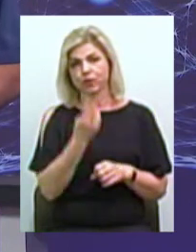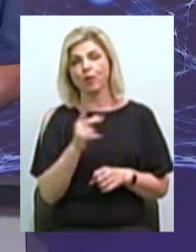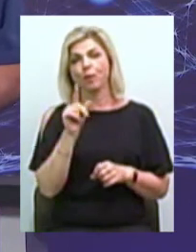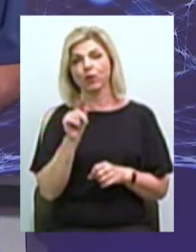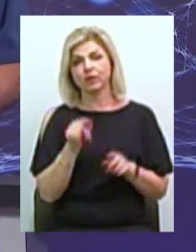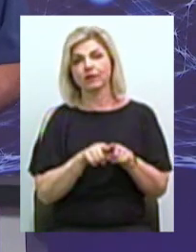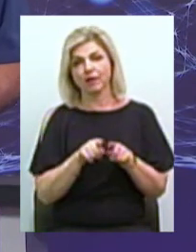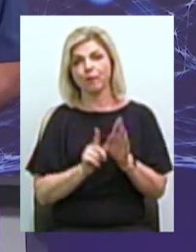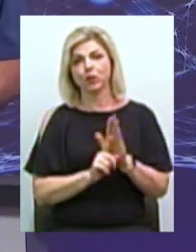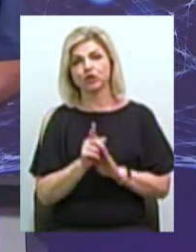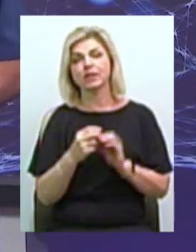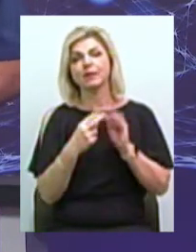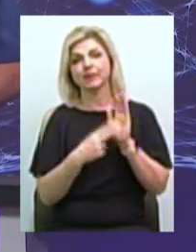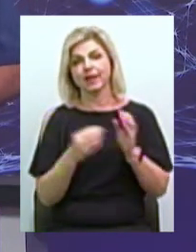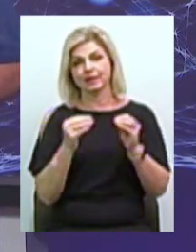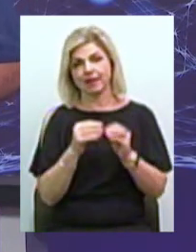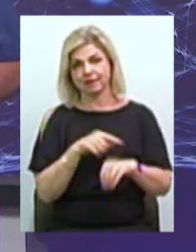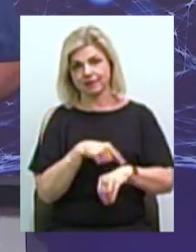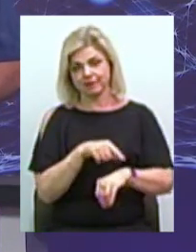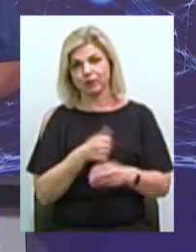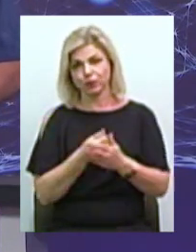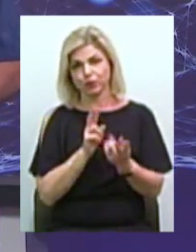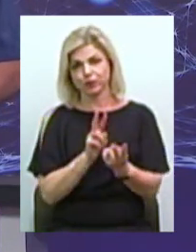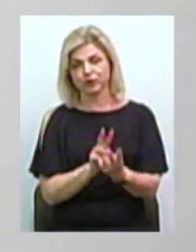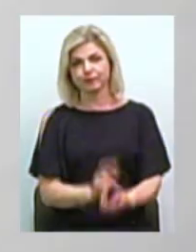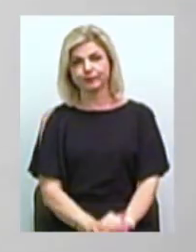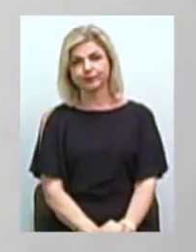Так само, початок прямого ефіру о 17.10. До зустрічі